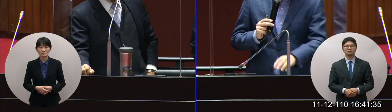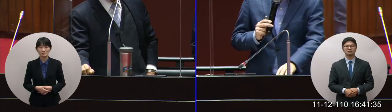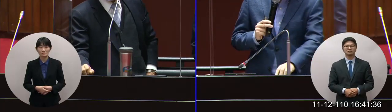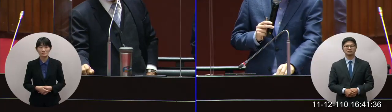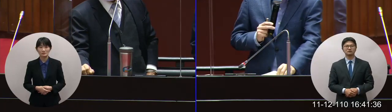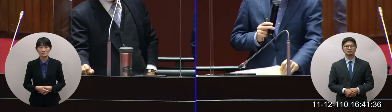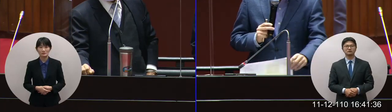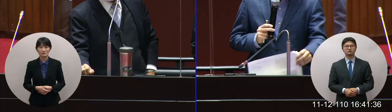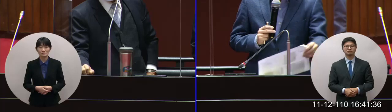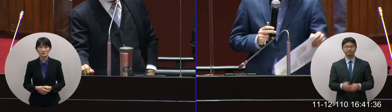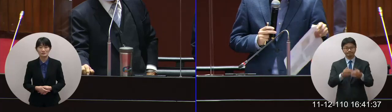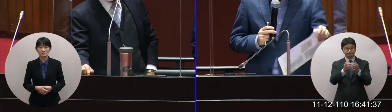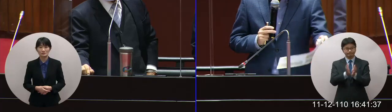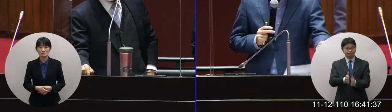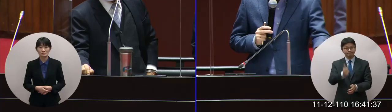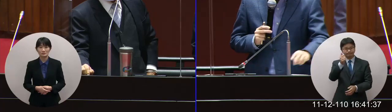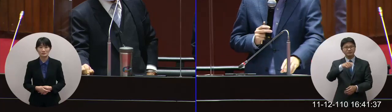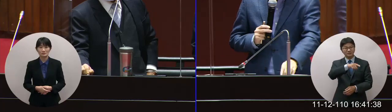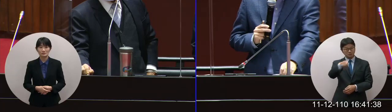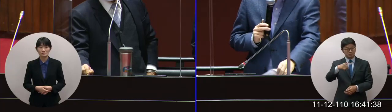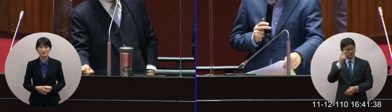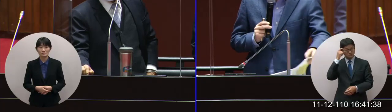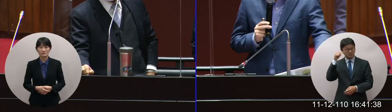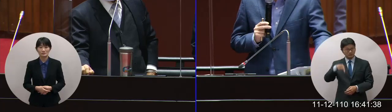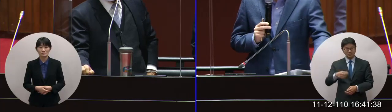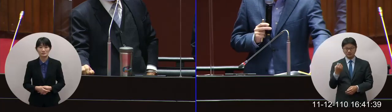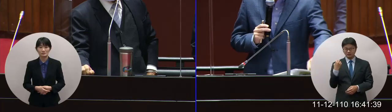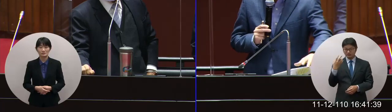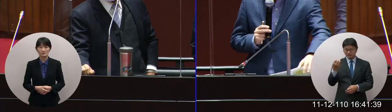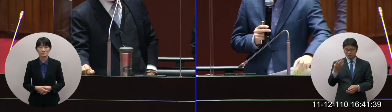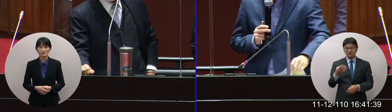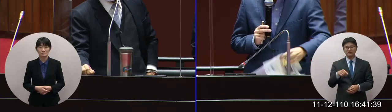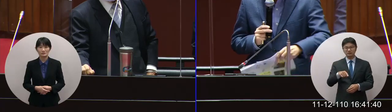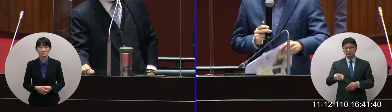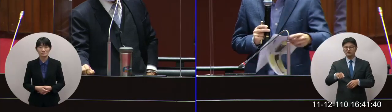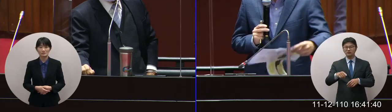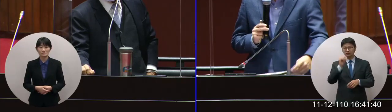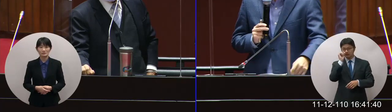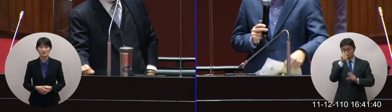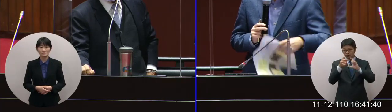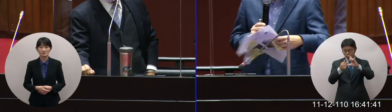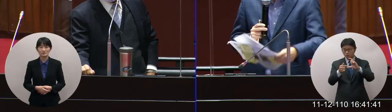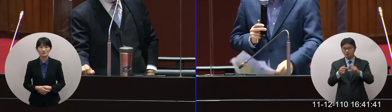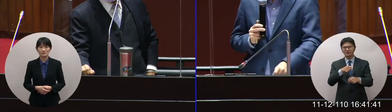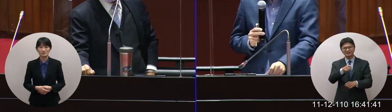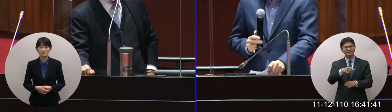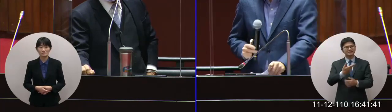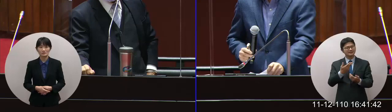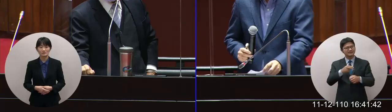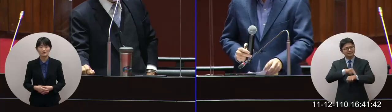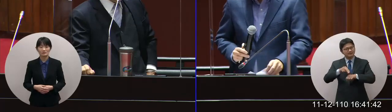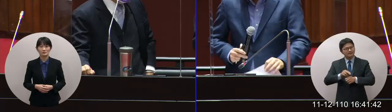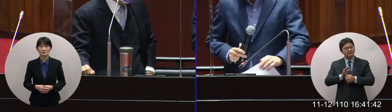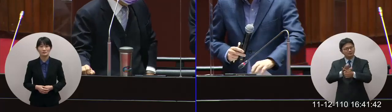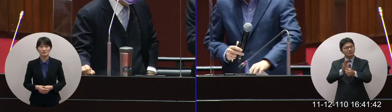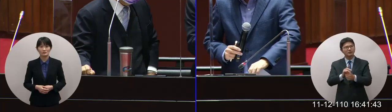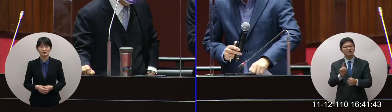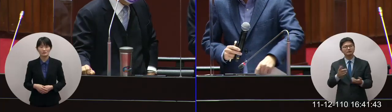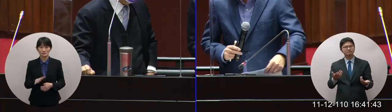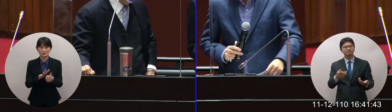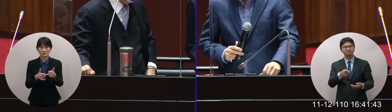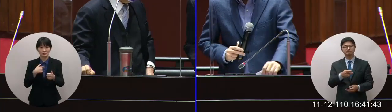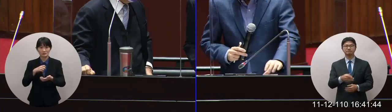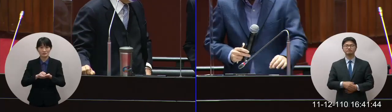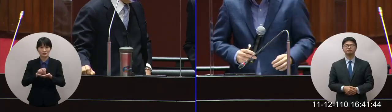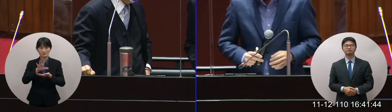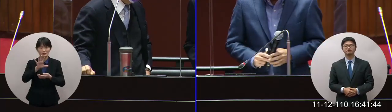這個部長你們對於這種新興開發區真的有什麼有沒有什麼想法到底可不可以使上什麼力我跟委員報